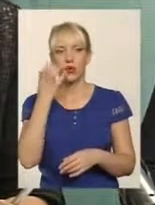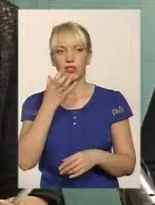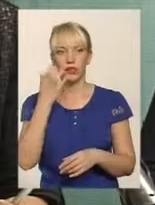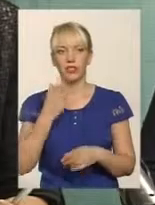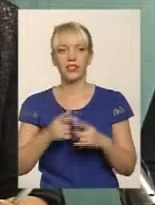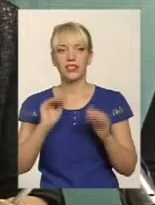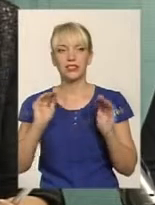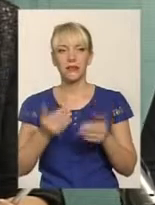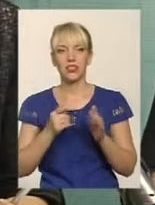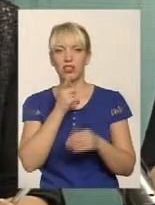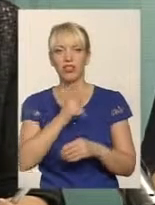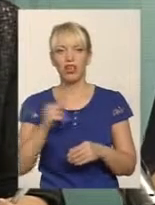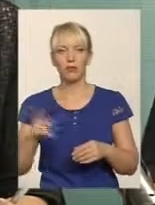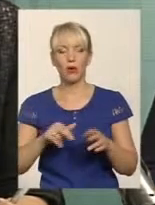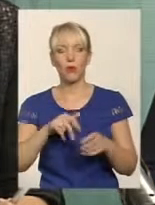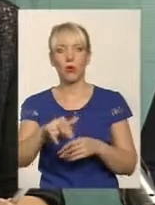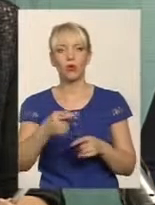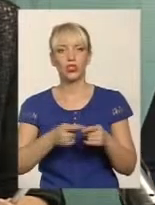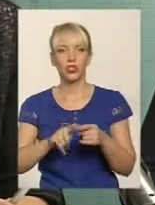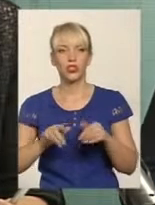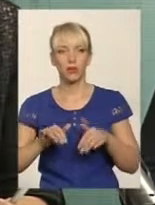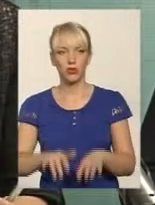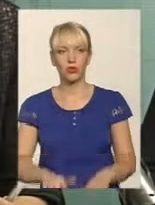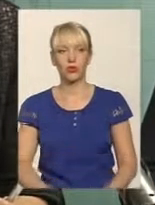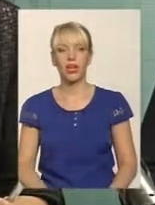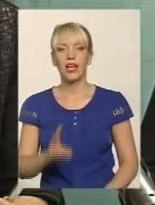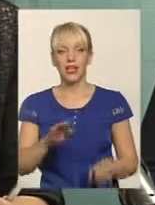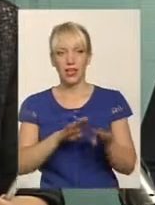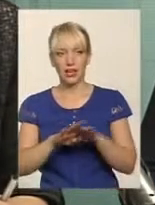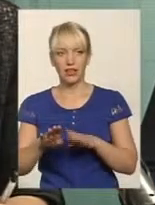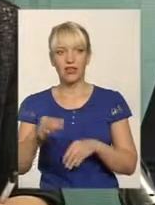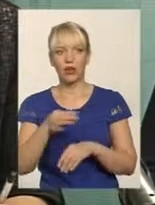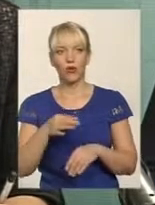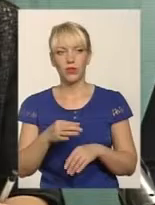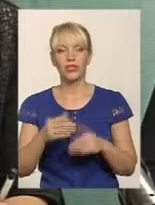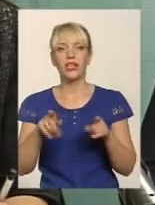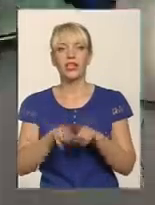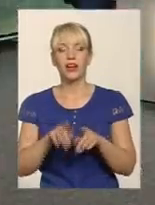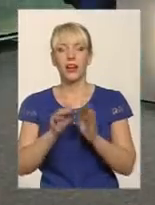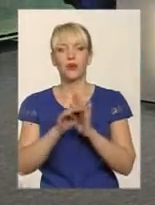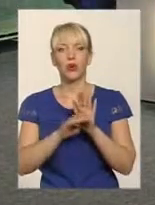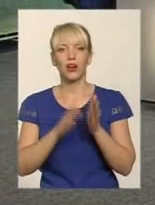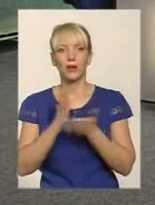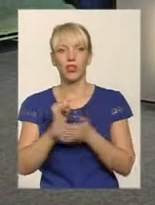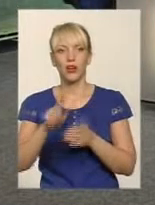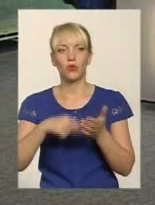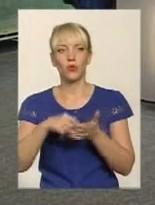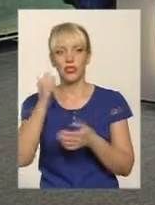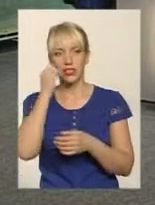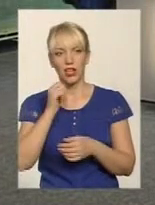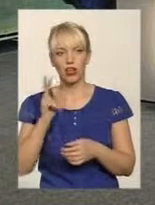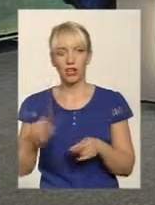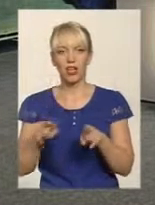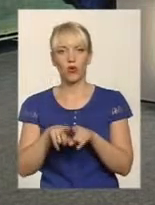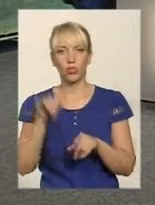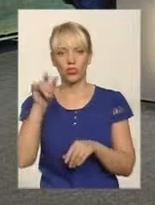і зменшені терміни проходження цієї процедури. На рівні області? Така сама програма, є в місті Староконстантинові, там також